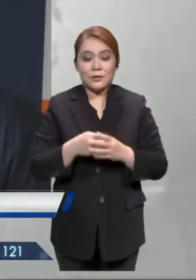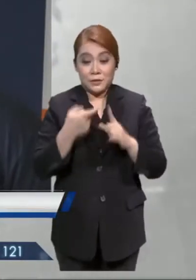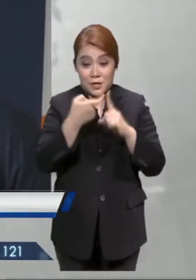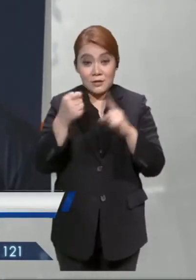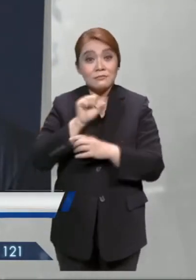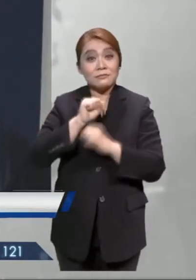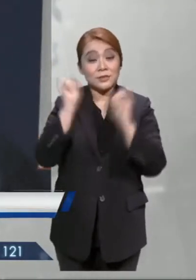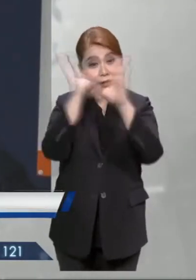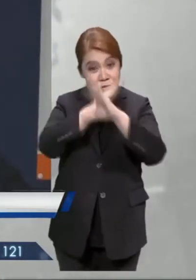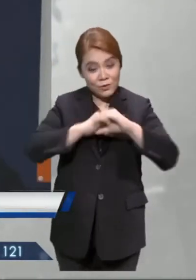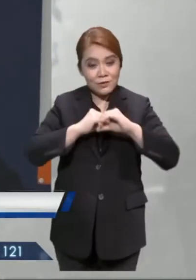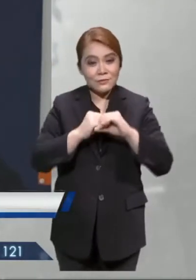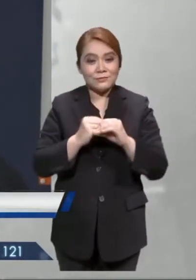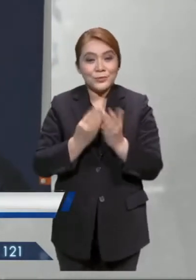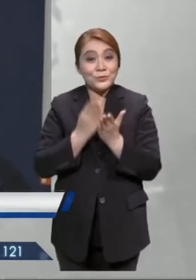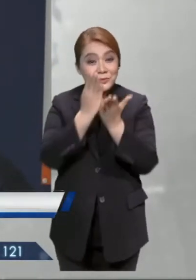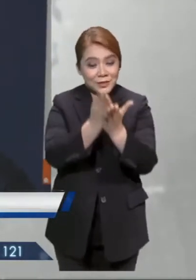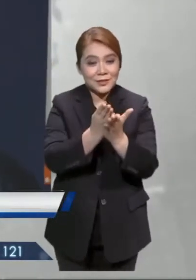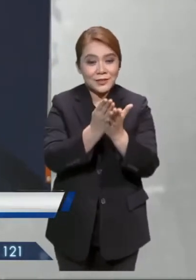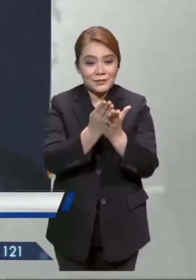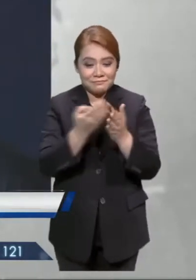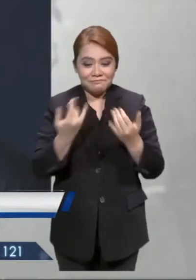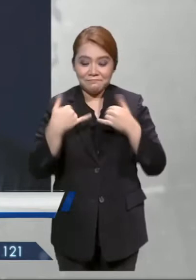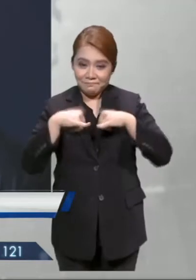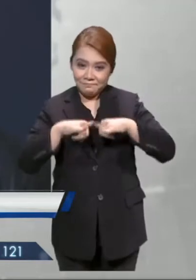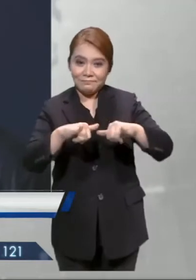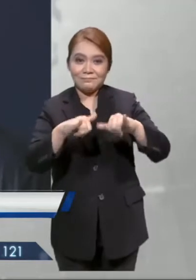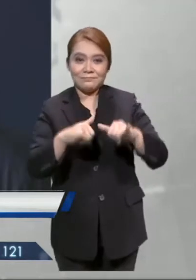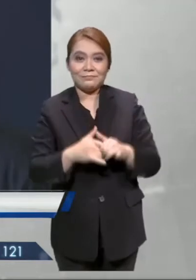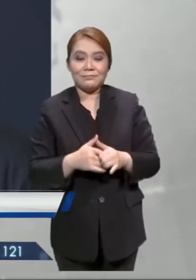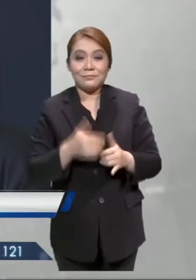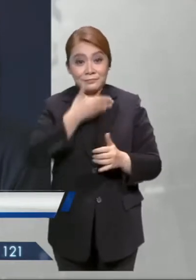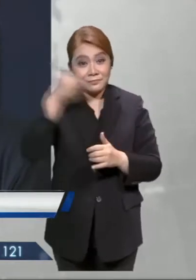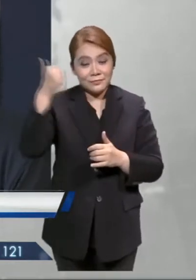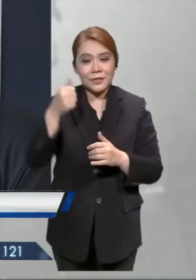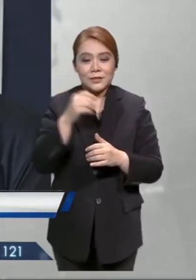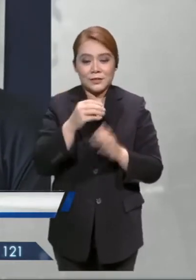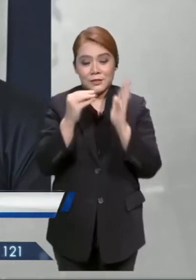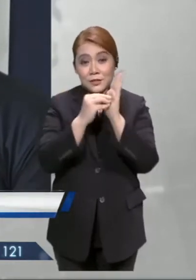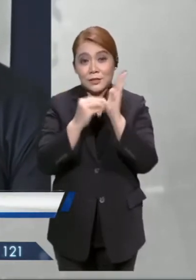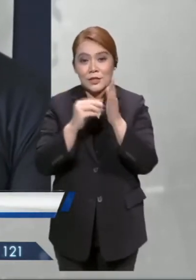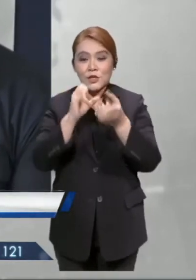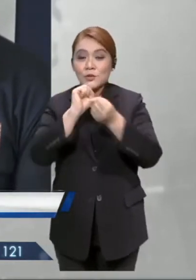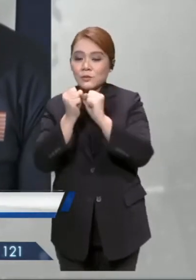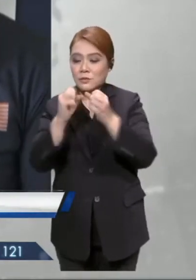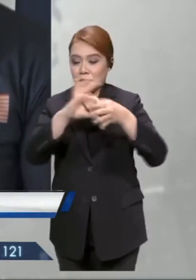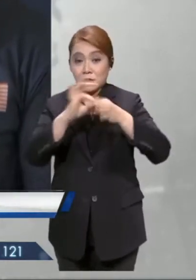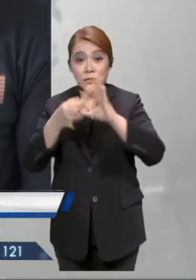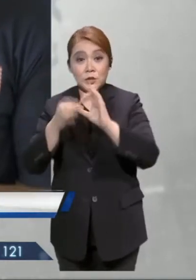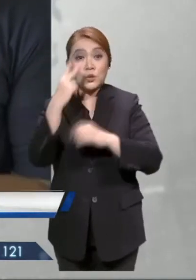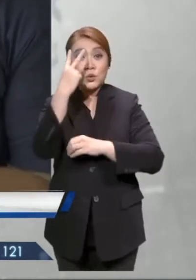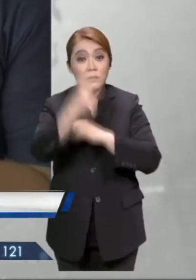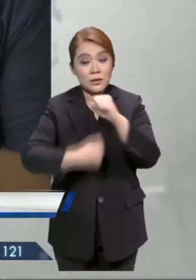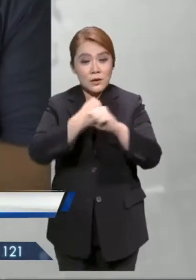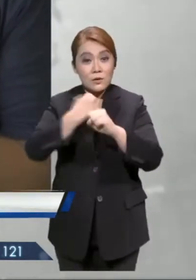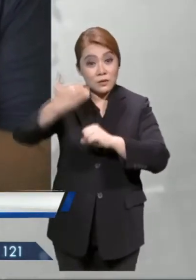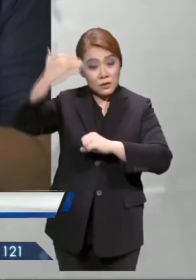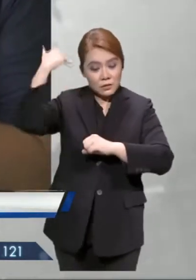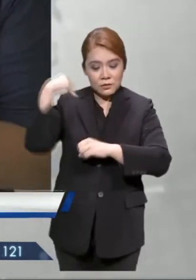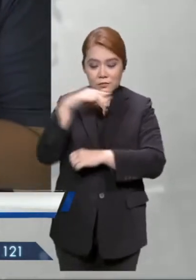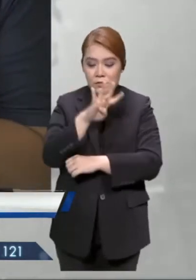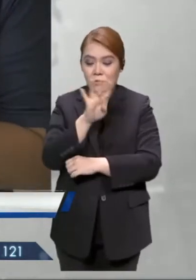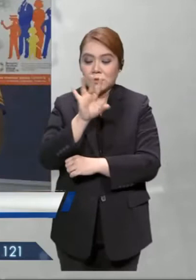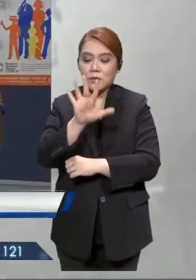Sarawak itu jelas membuktikan dirinya semakin konsisten berbanding keputusan pernah dicatatnya pada Sukansi 2 tahun lalu iaitu 45